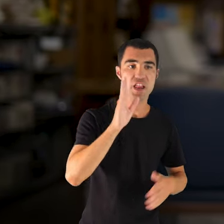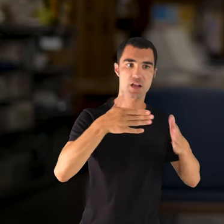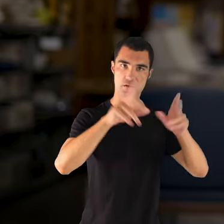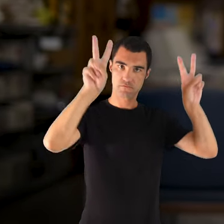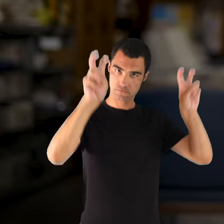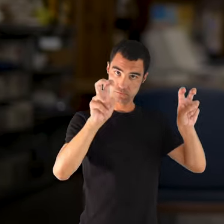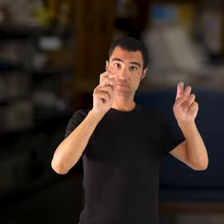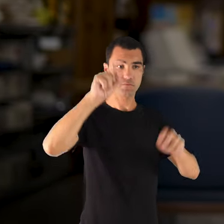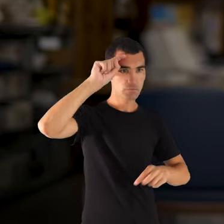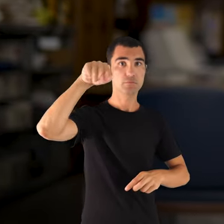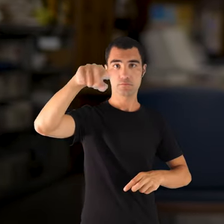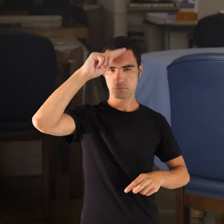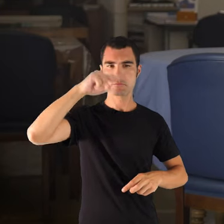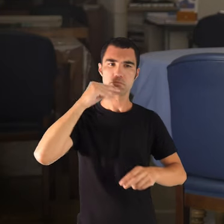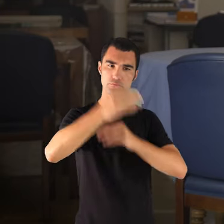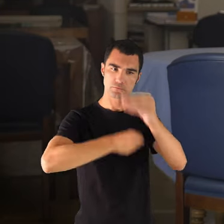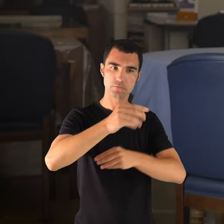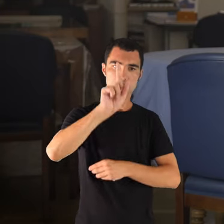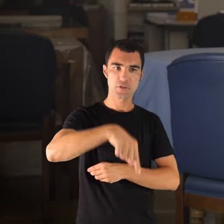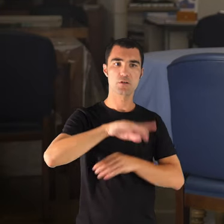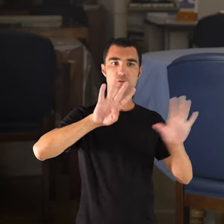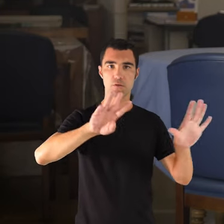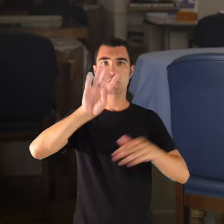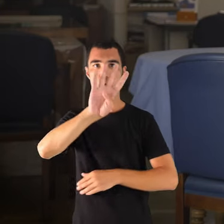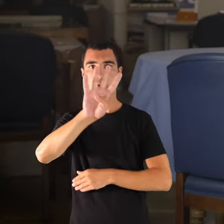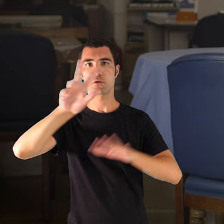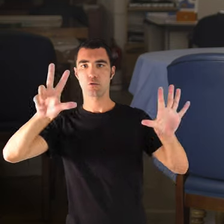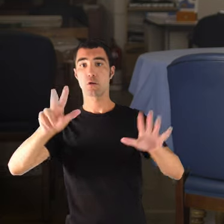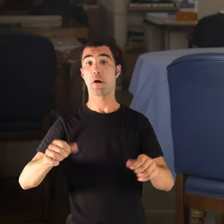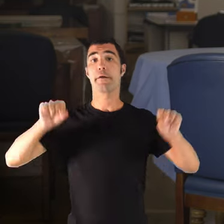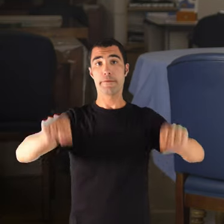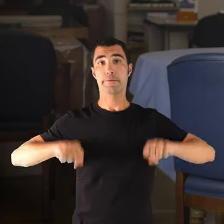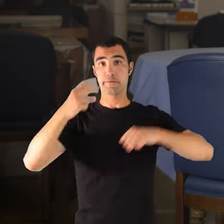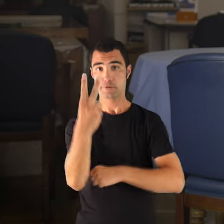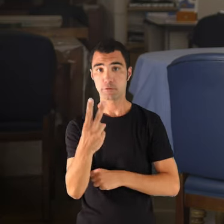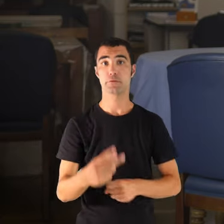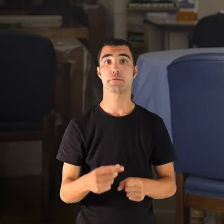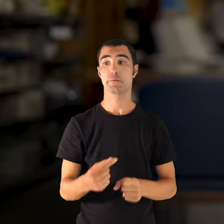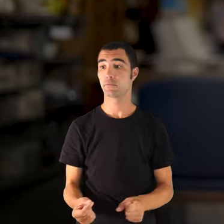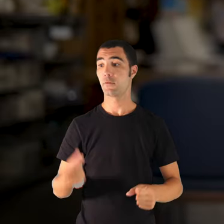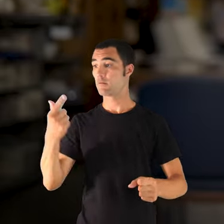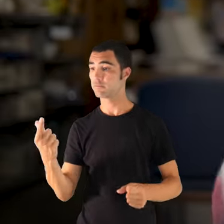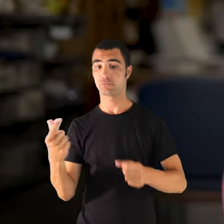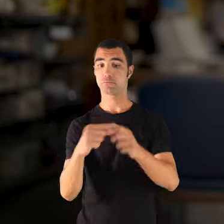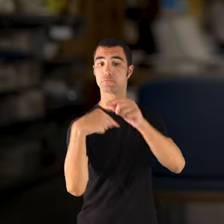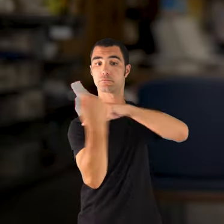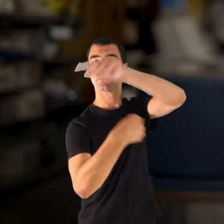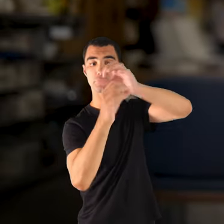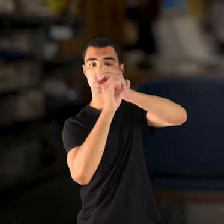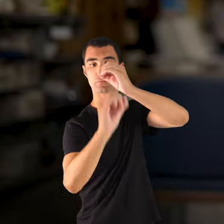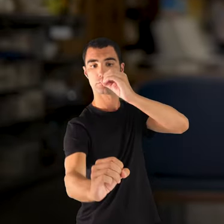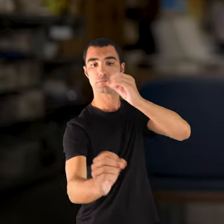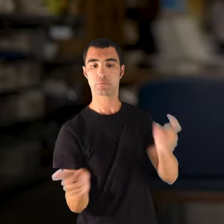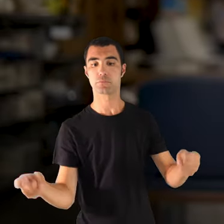mon pare l'any 1948. Un parell de rants, una pollaca a un floc dins la prou, fora de complicacions, un